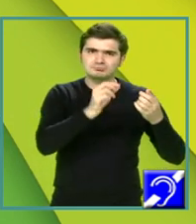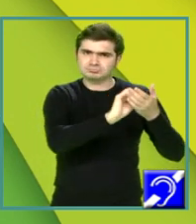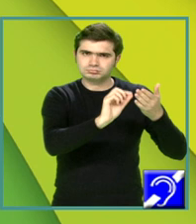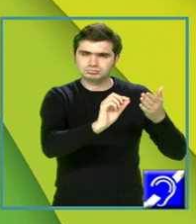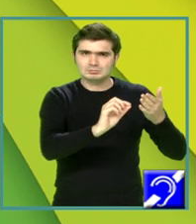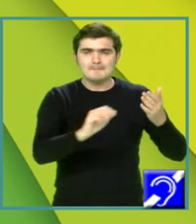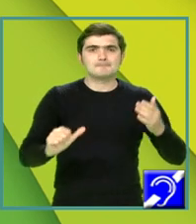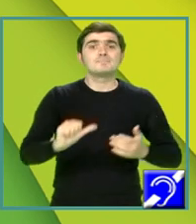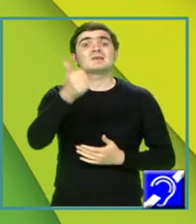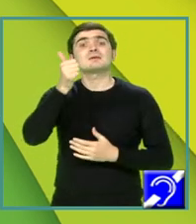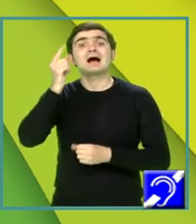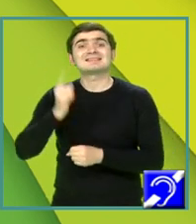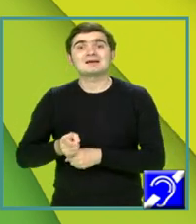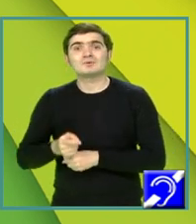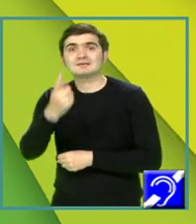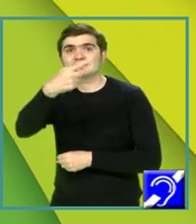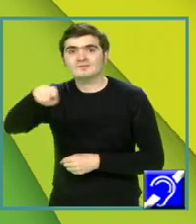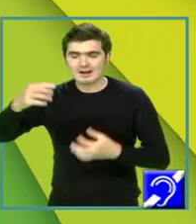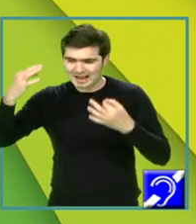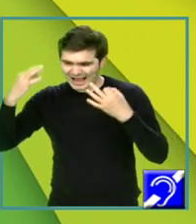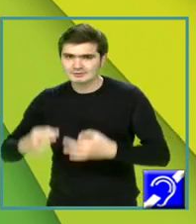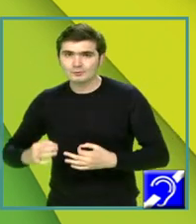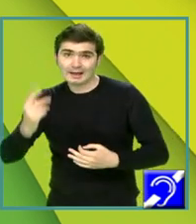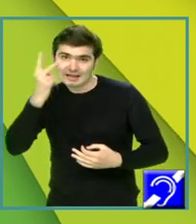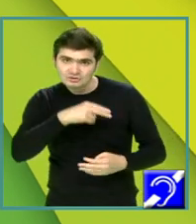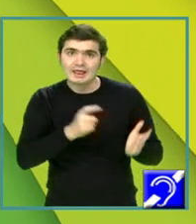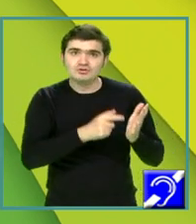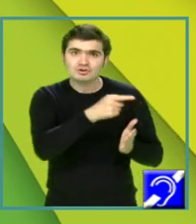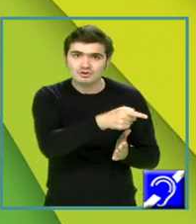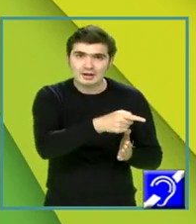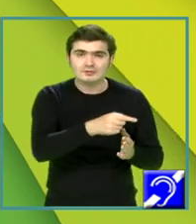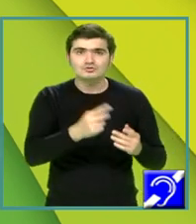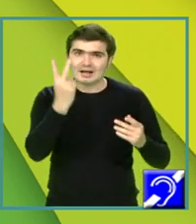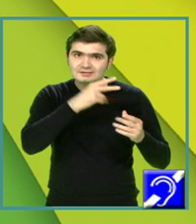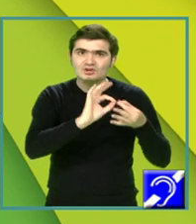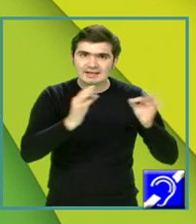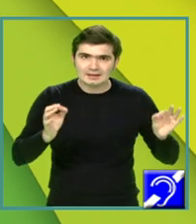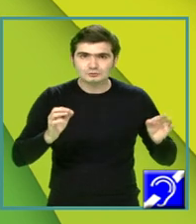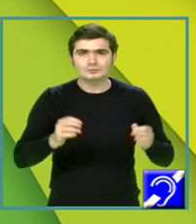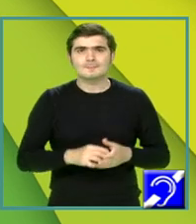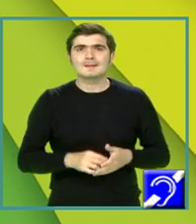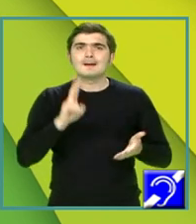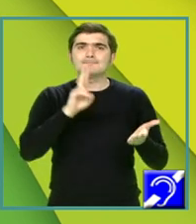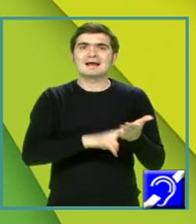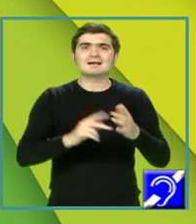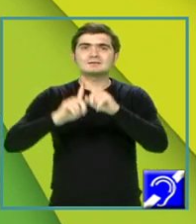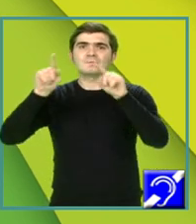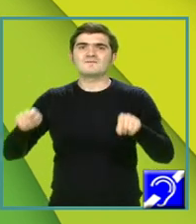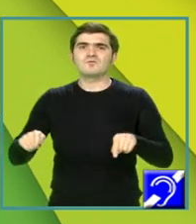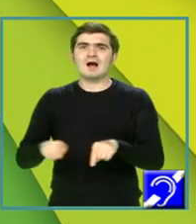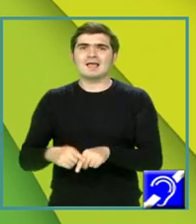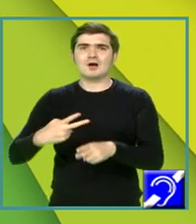asigurat că ați înțeles ceea ce vi se cere și implicit textul suport. Marcați pe foaia de examen